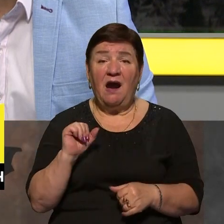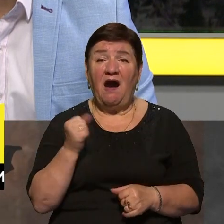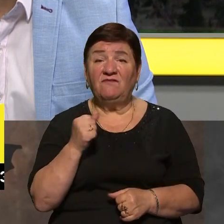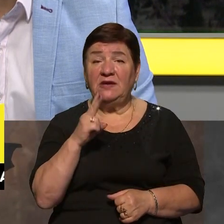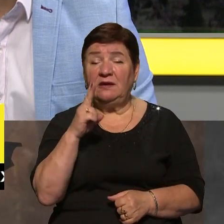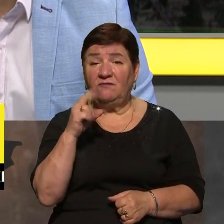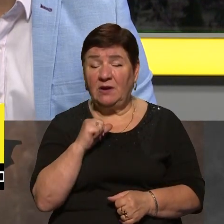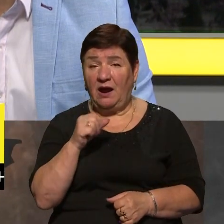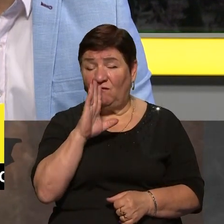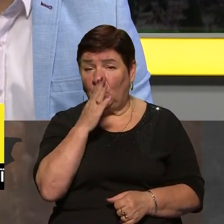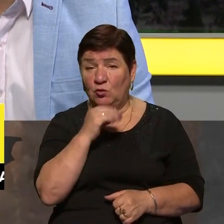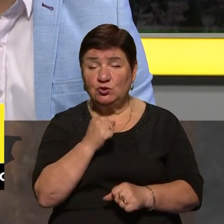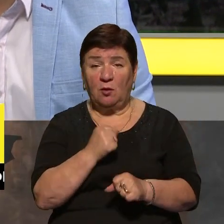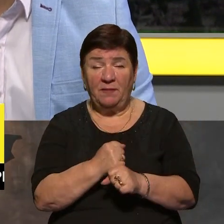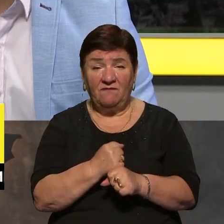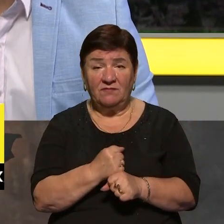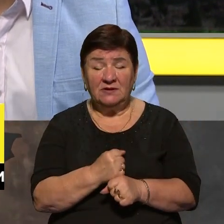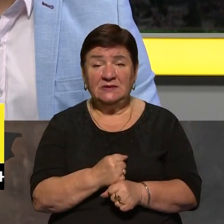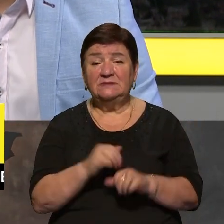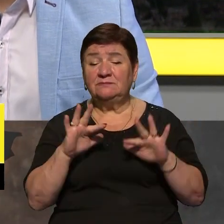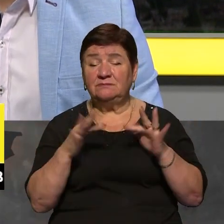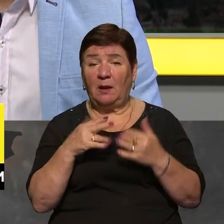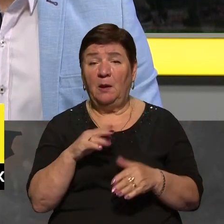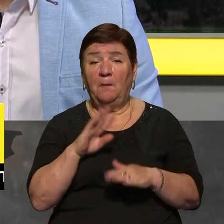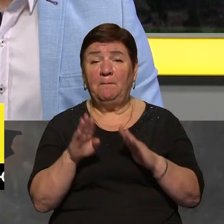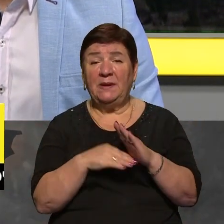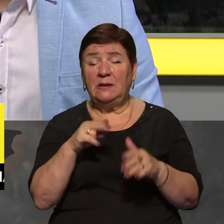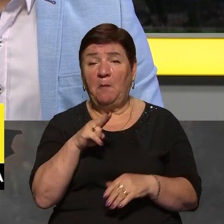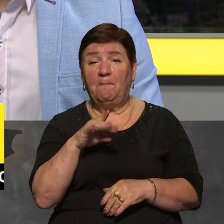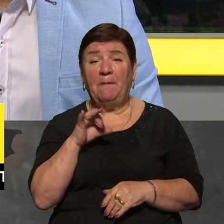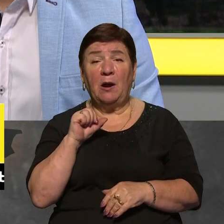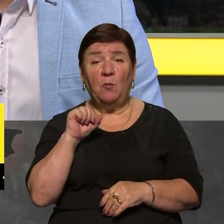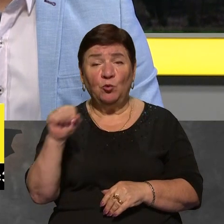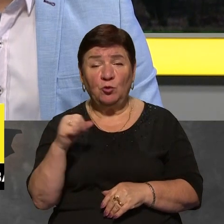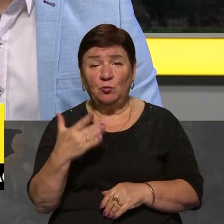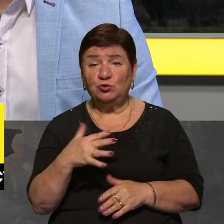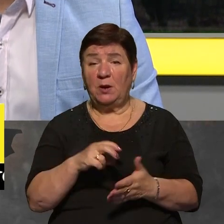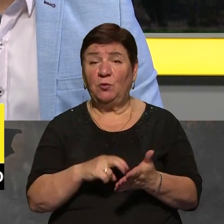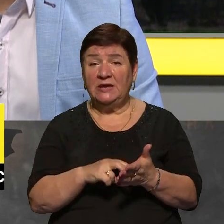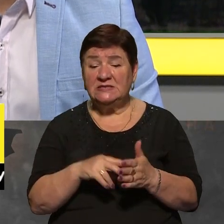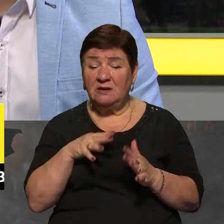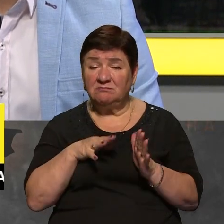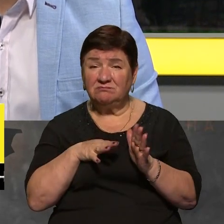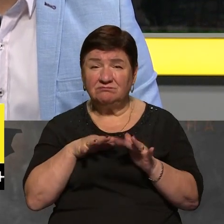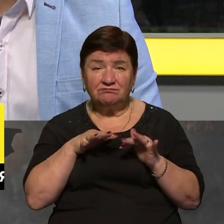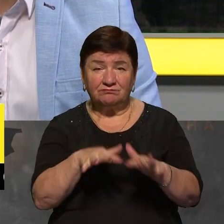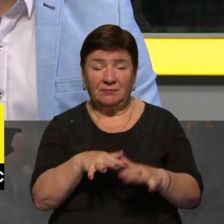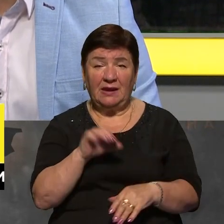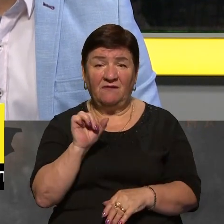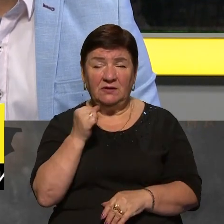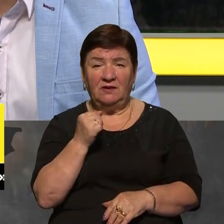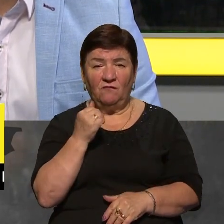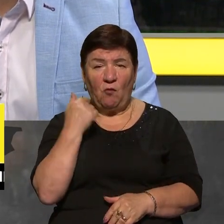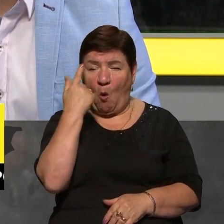зробив для себе висновки з ситуації під Бахмутом і зараз він просто вже боїться штурмувати Авдіївку в лоб,